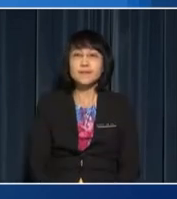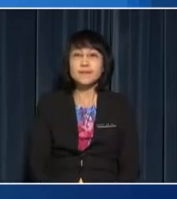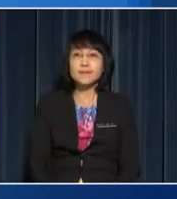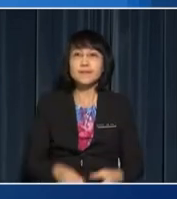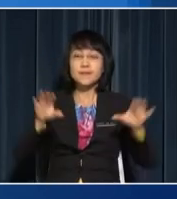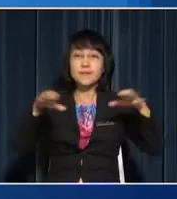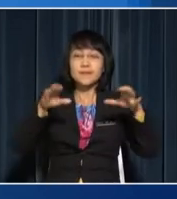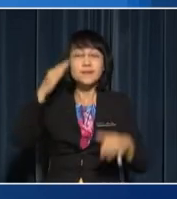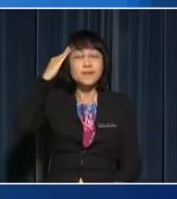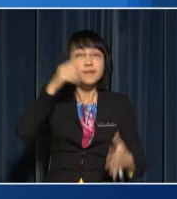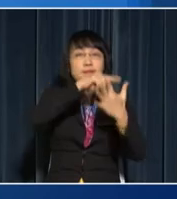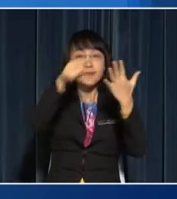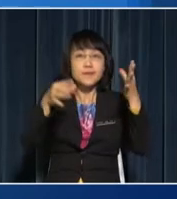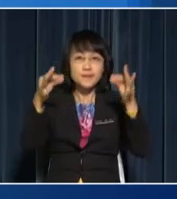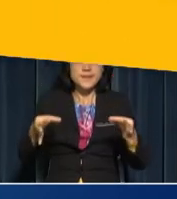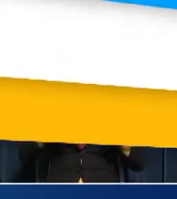inference